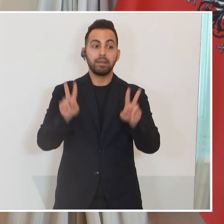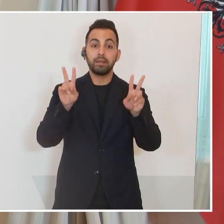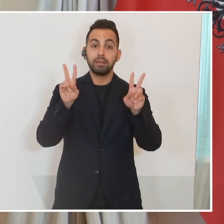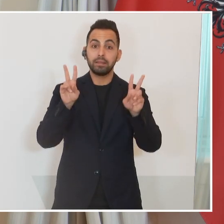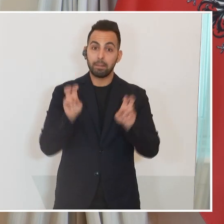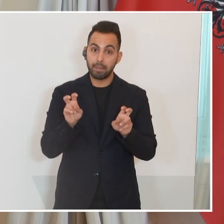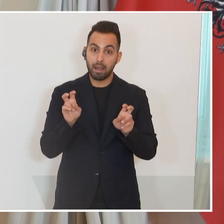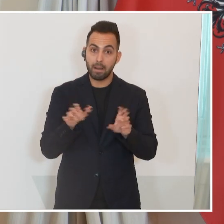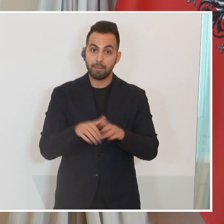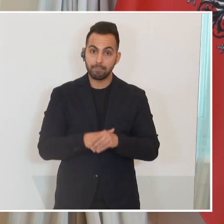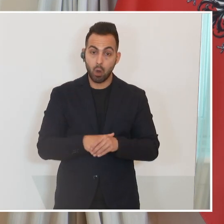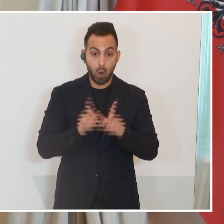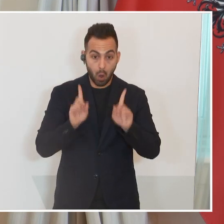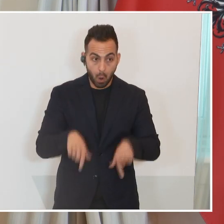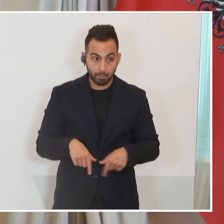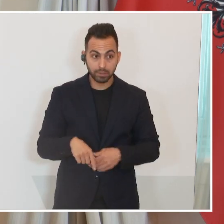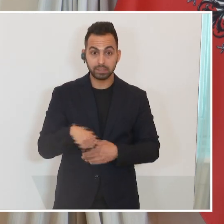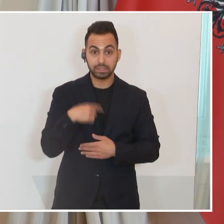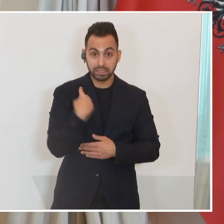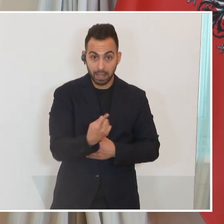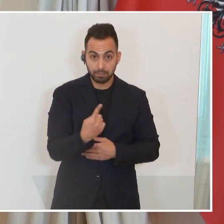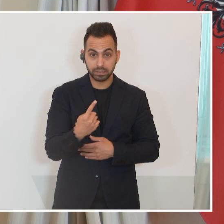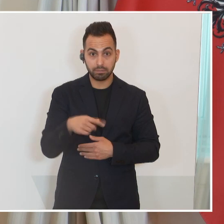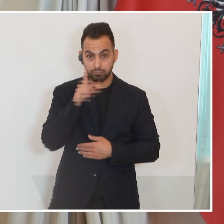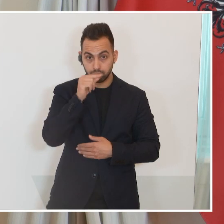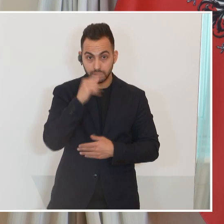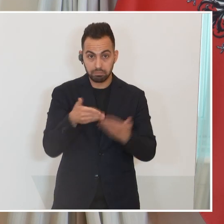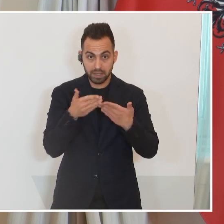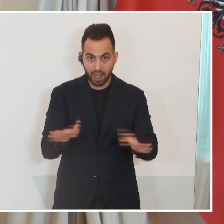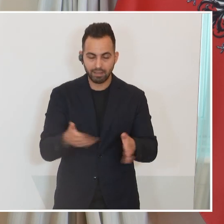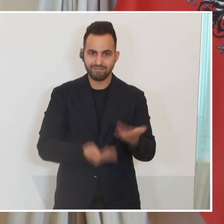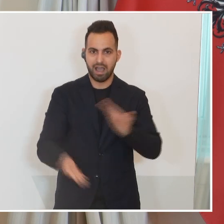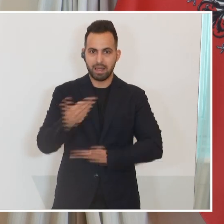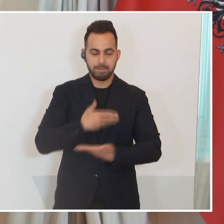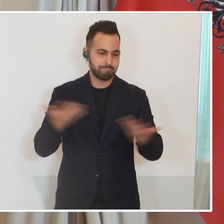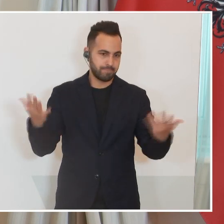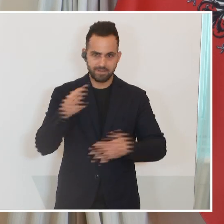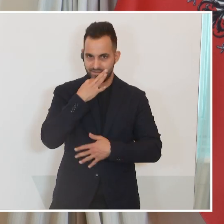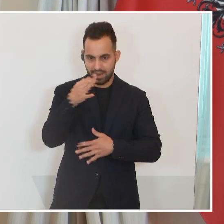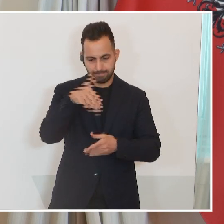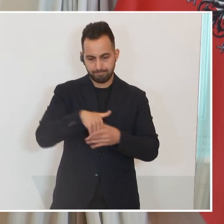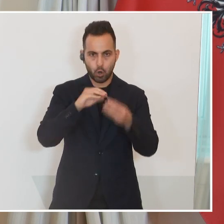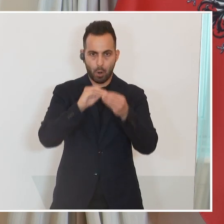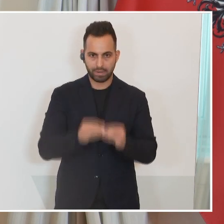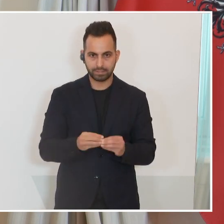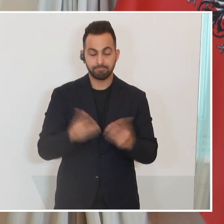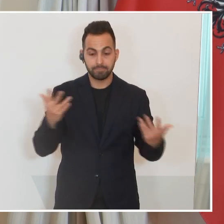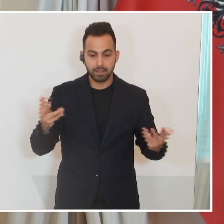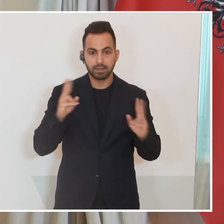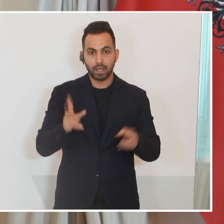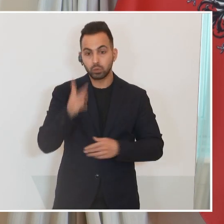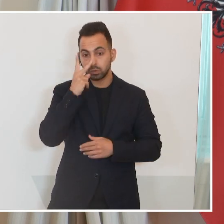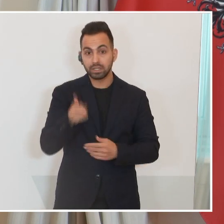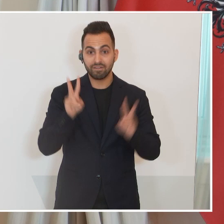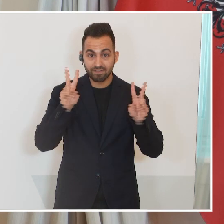ob er tatsächlich dann bereit ist zu verhandeln, das ist eine komplexe Frage. Ich glaube, da kann man nur die jeweiligen Antetaten messen.